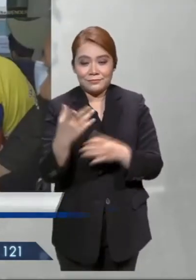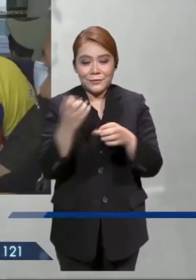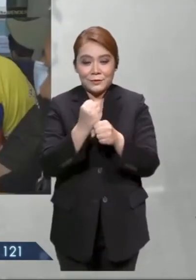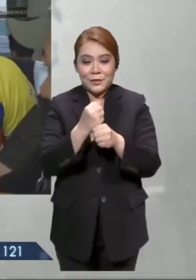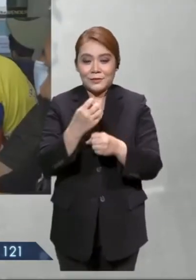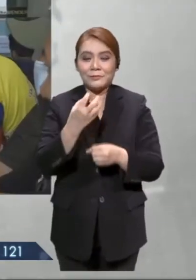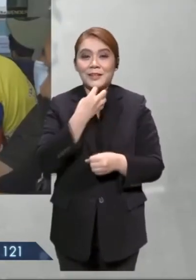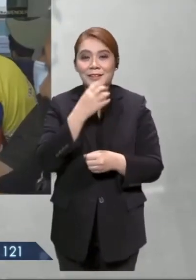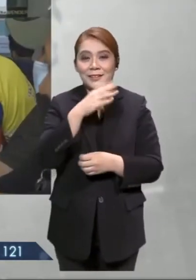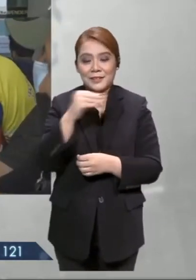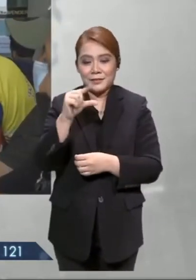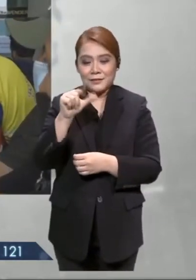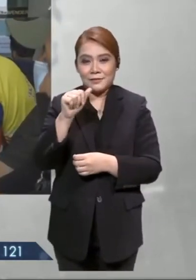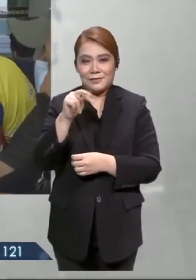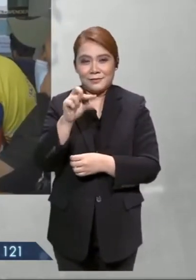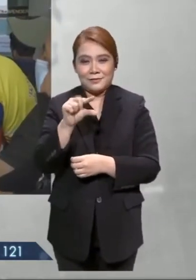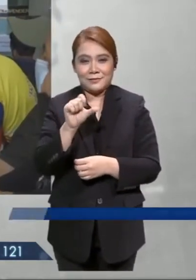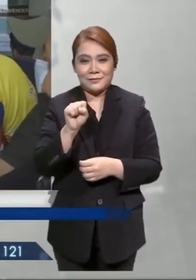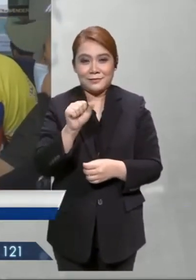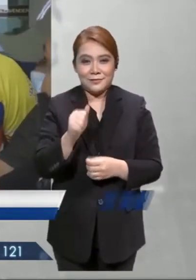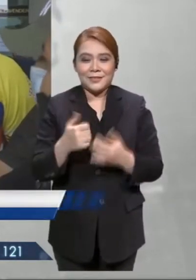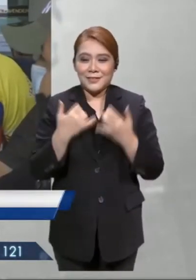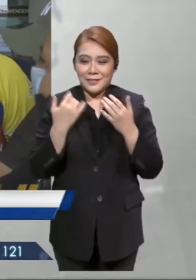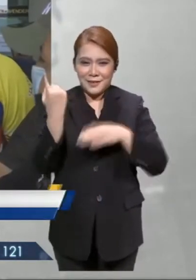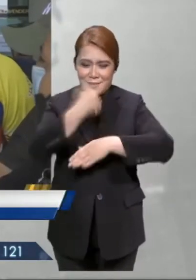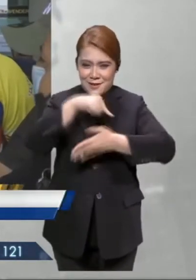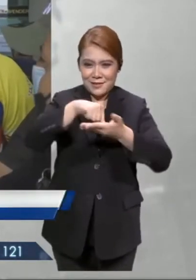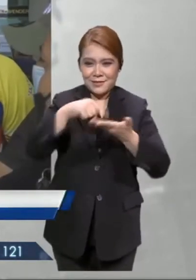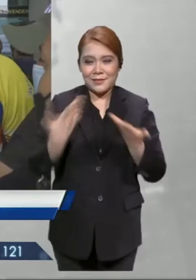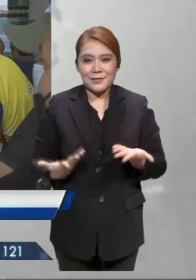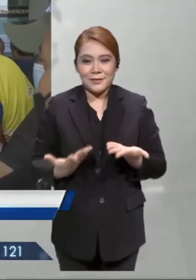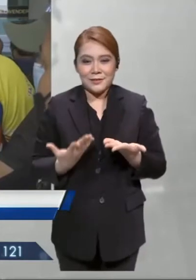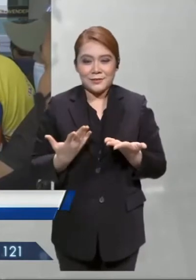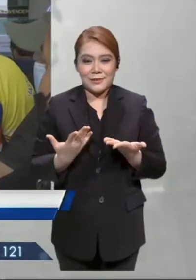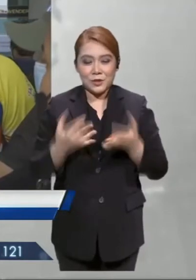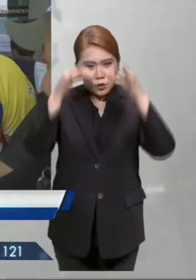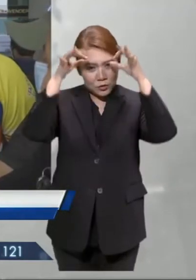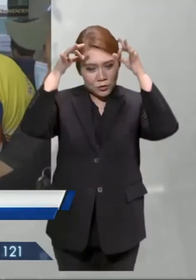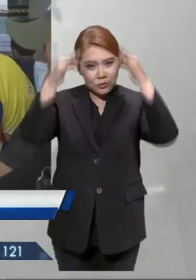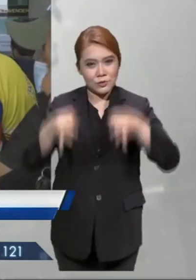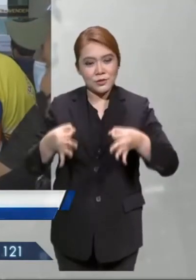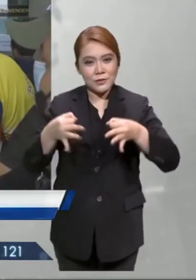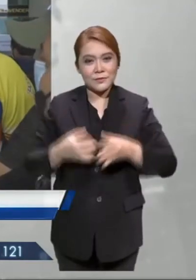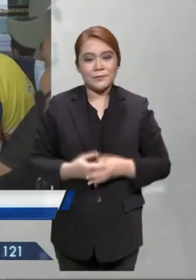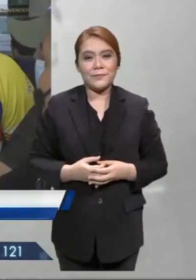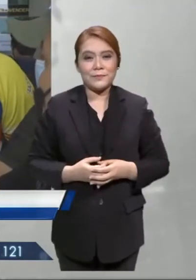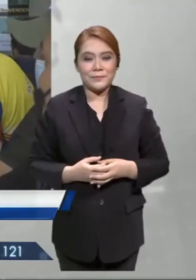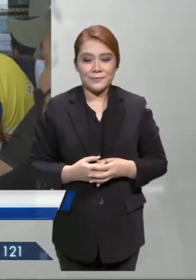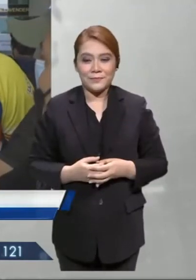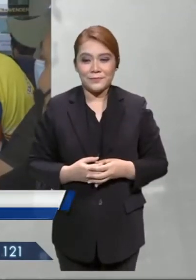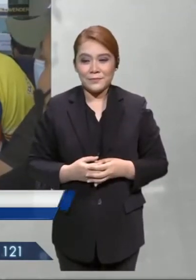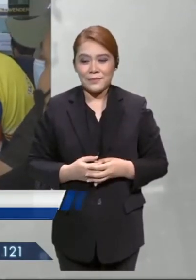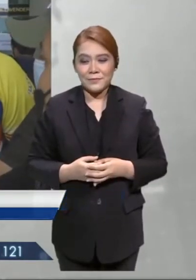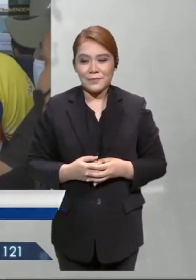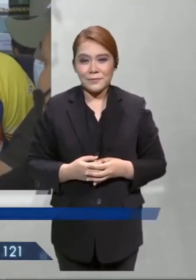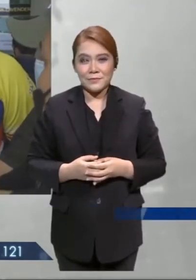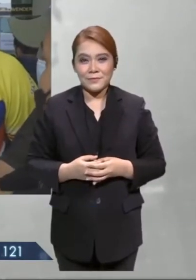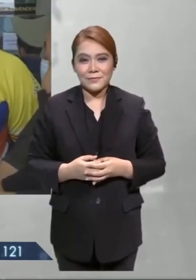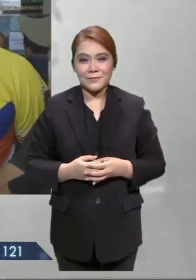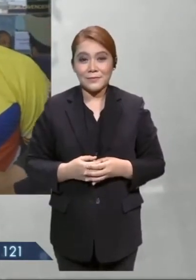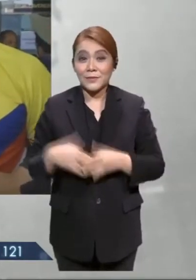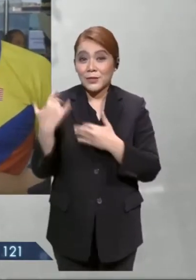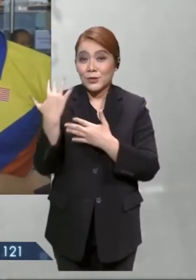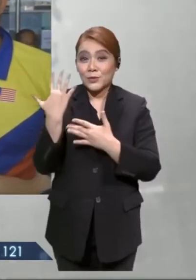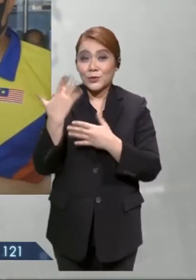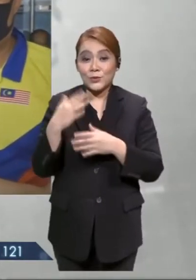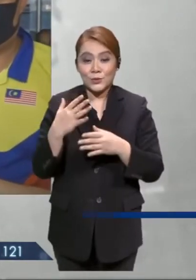Hari ini macam roller coaster sebab result itu macam mana? Yang masa tunggu